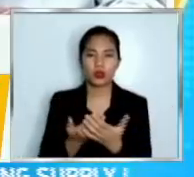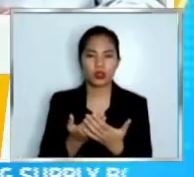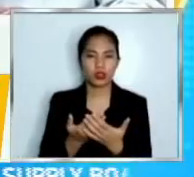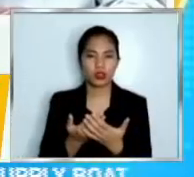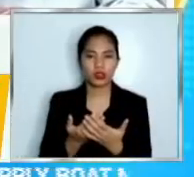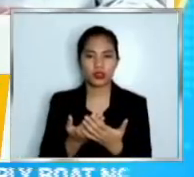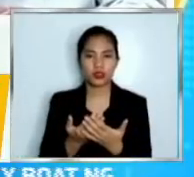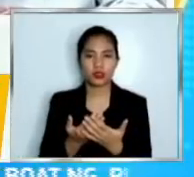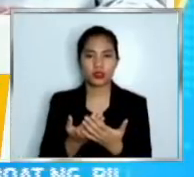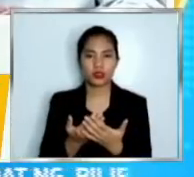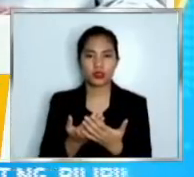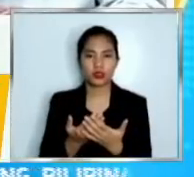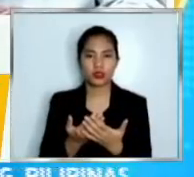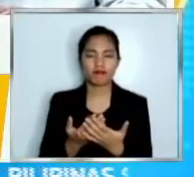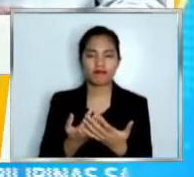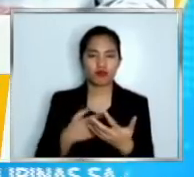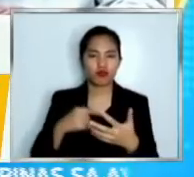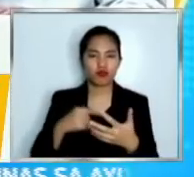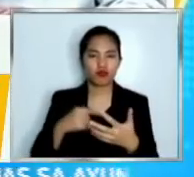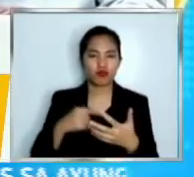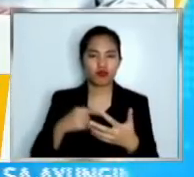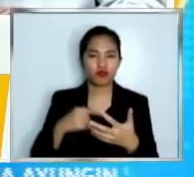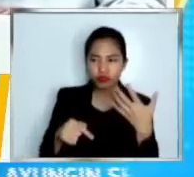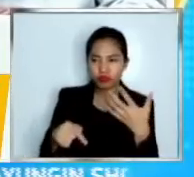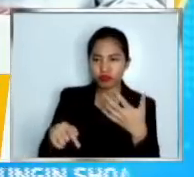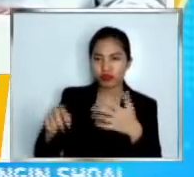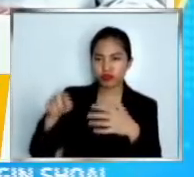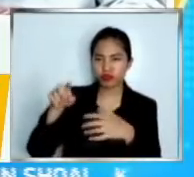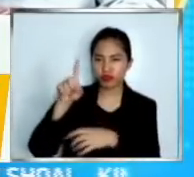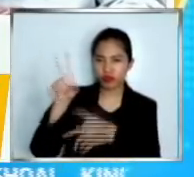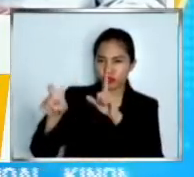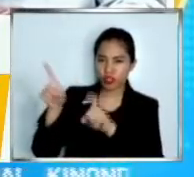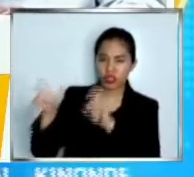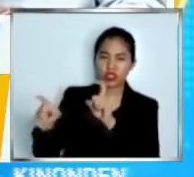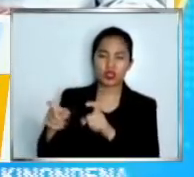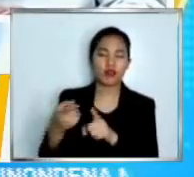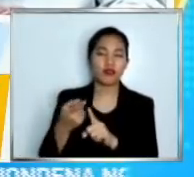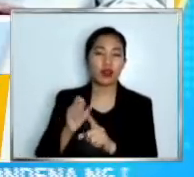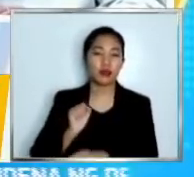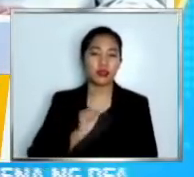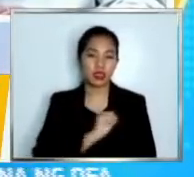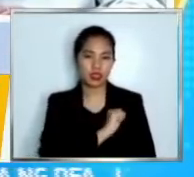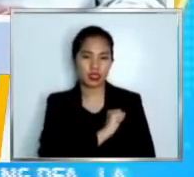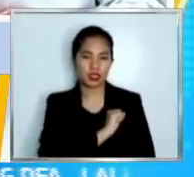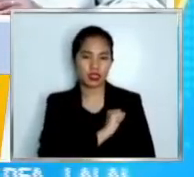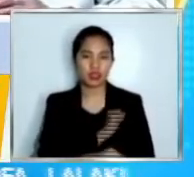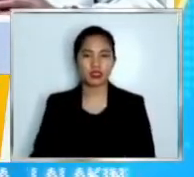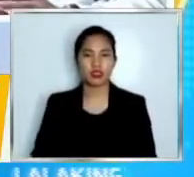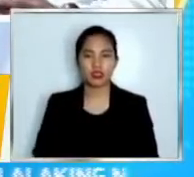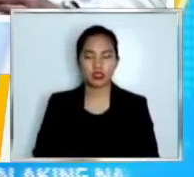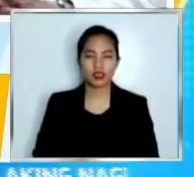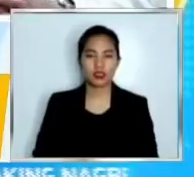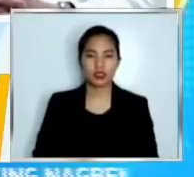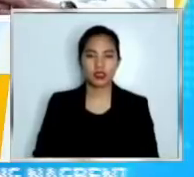punto na inilabas ng Senado na dapat patuloy na